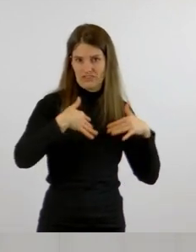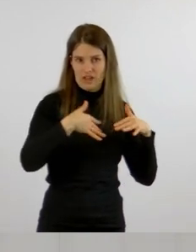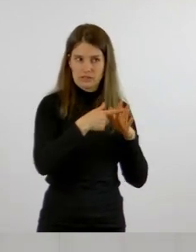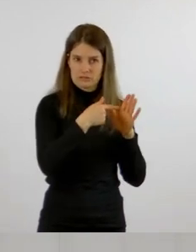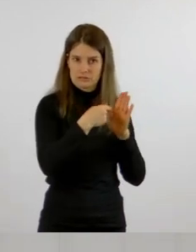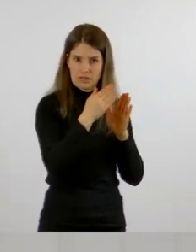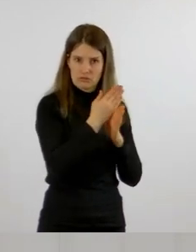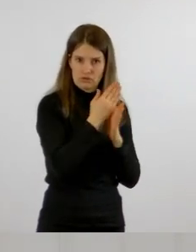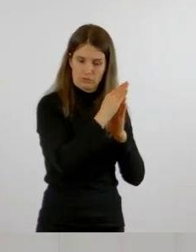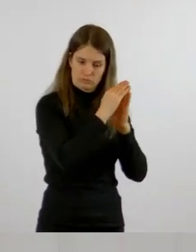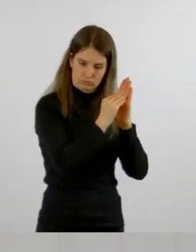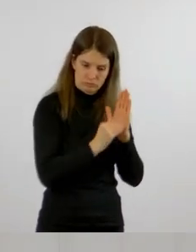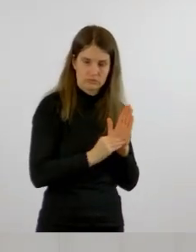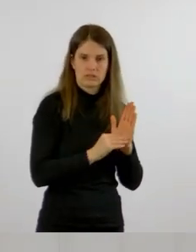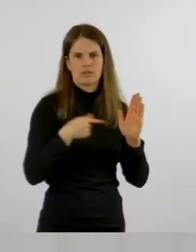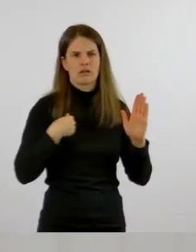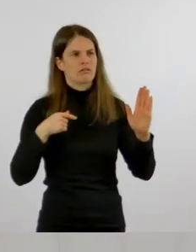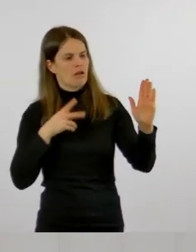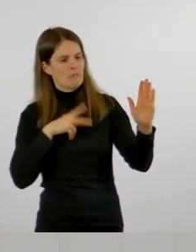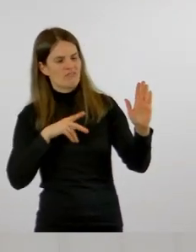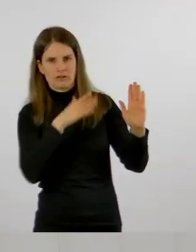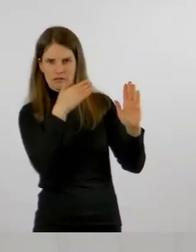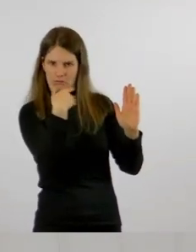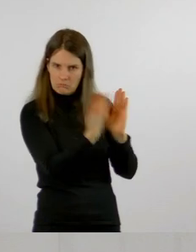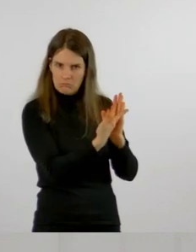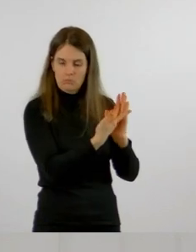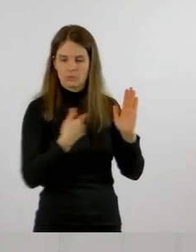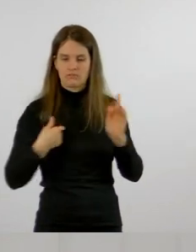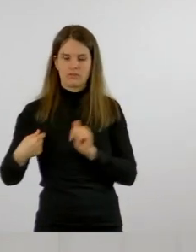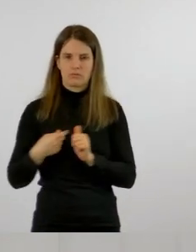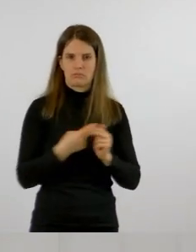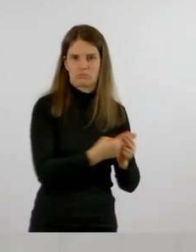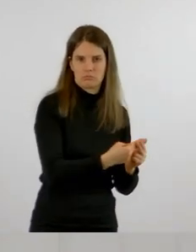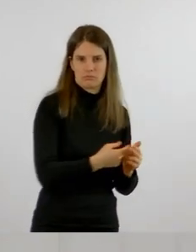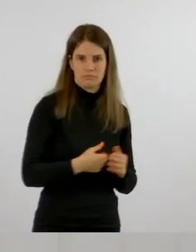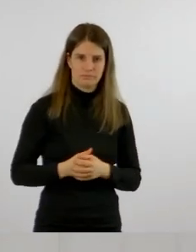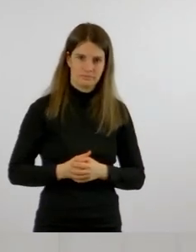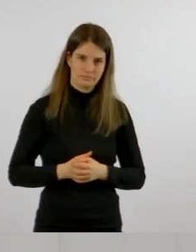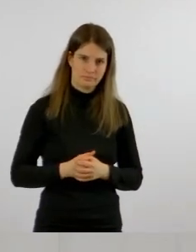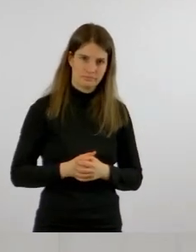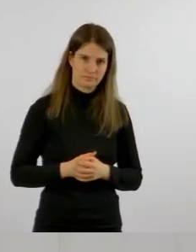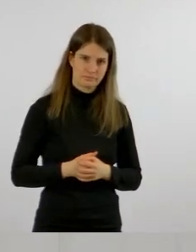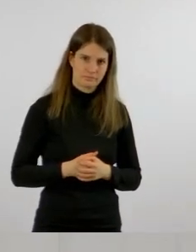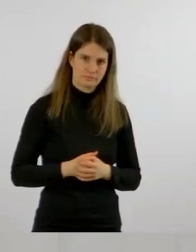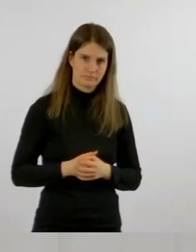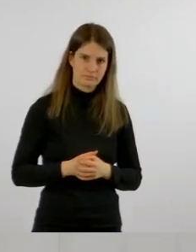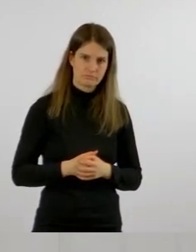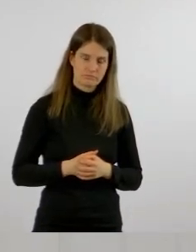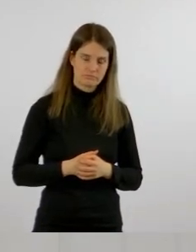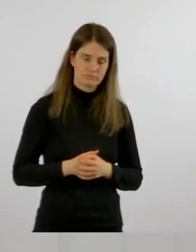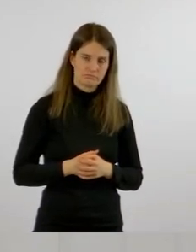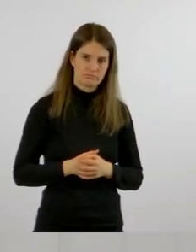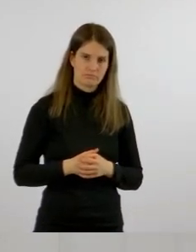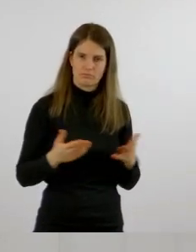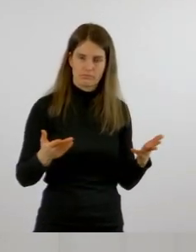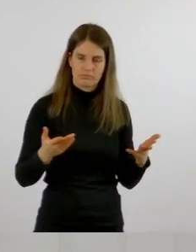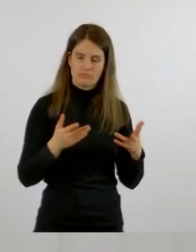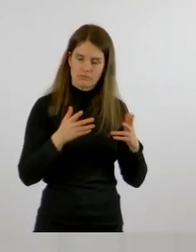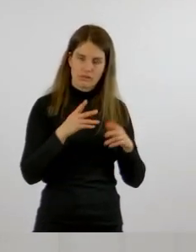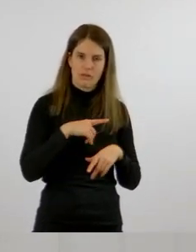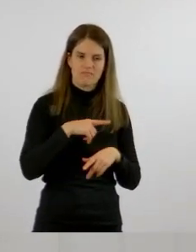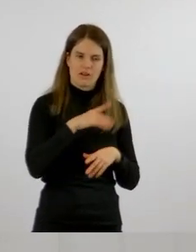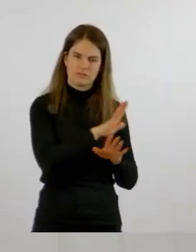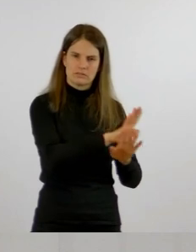kommen wird, können wir dann auch reagieren.